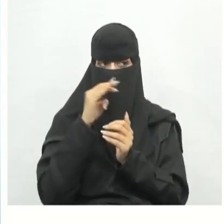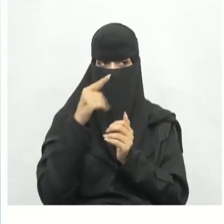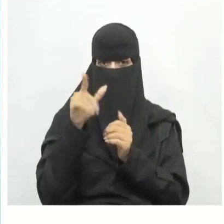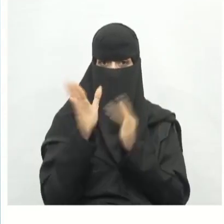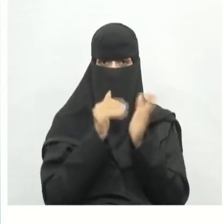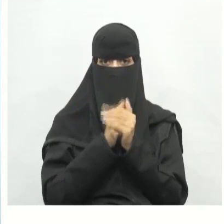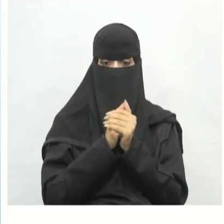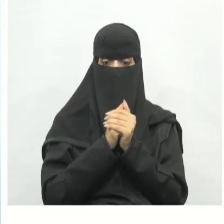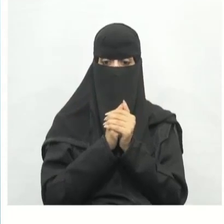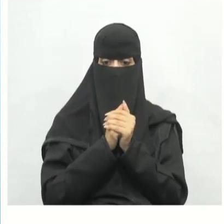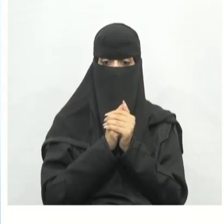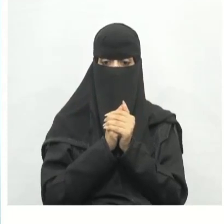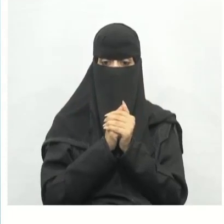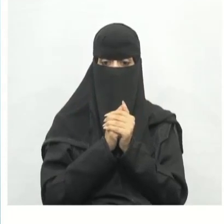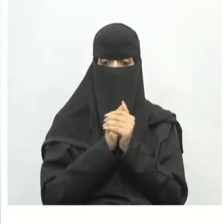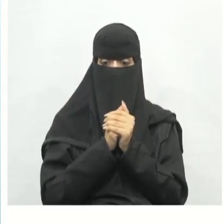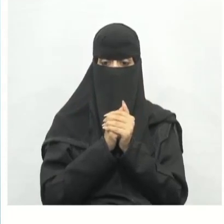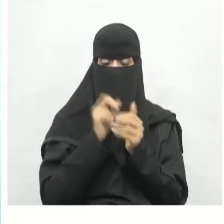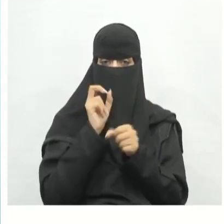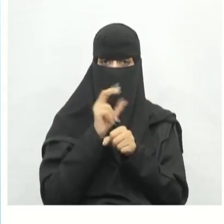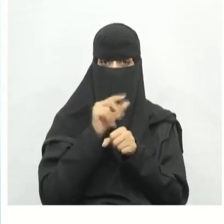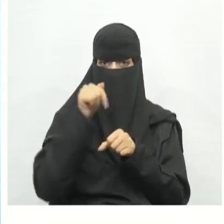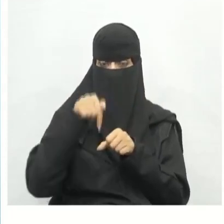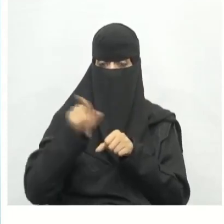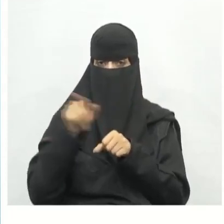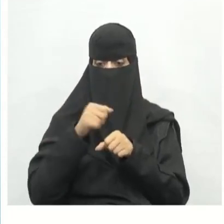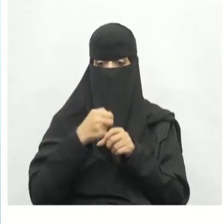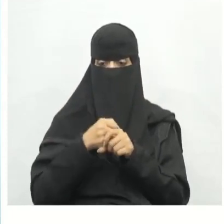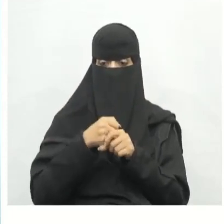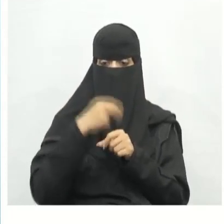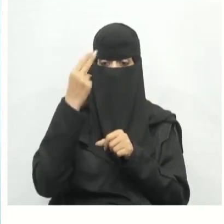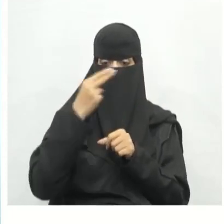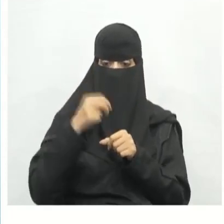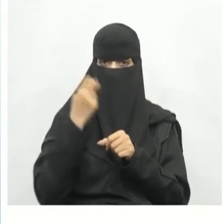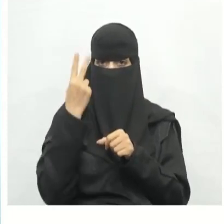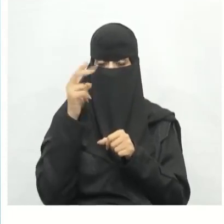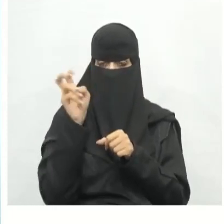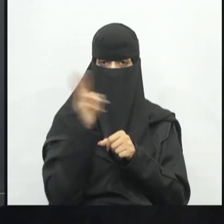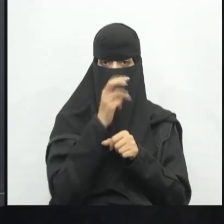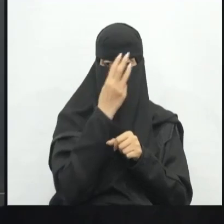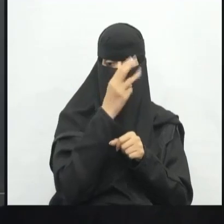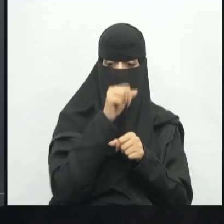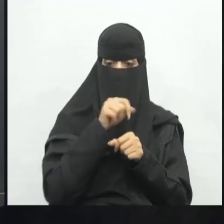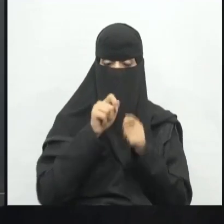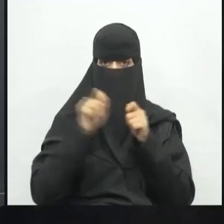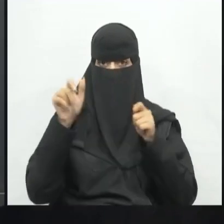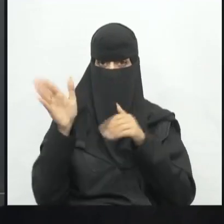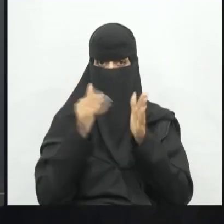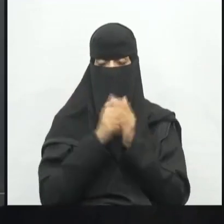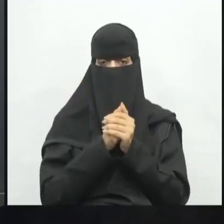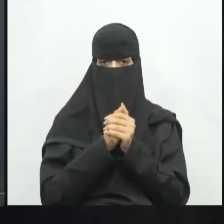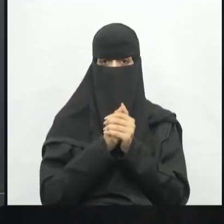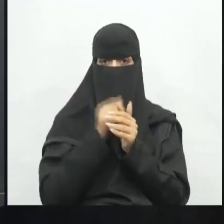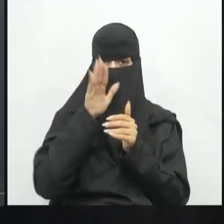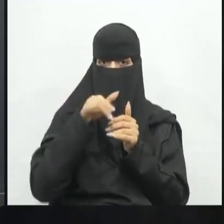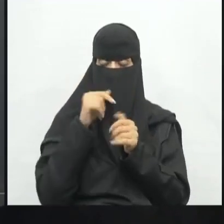الإجابة صحيحة إذن تعلمنا في درسنا اليوم التصميم ثنائي وثلاثي الأبعاد